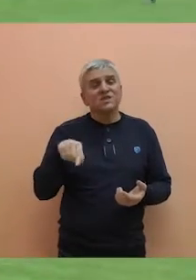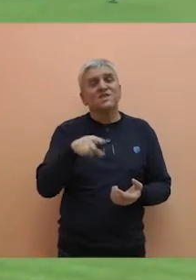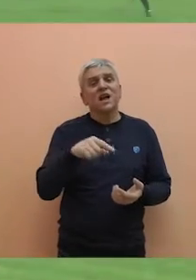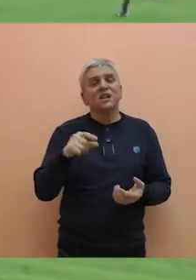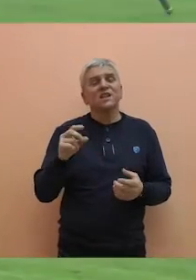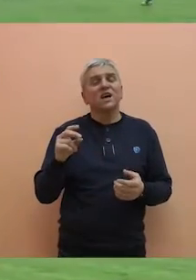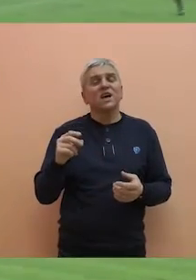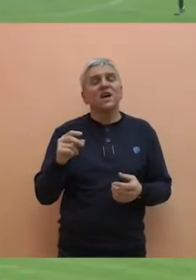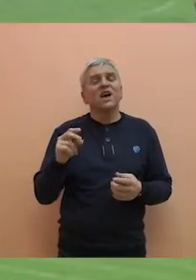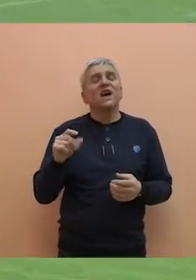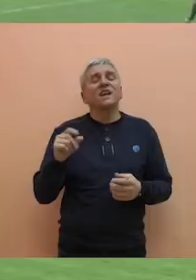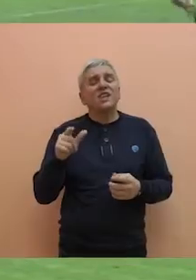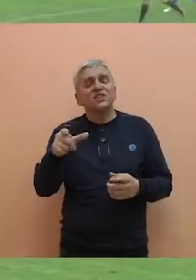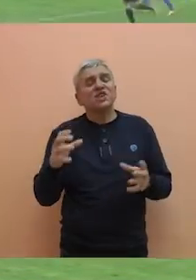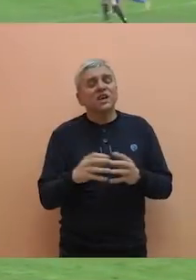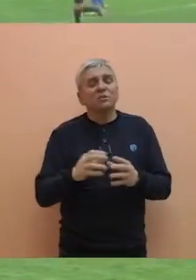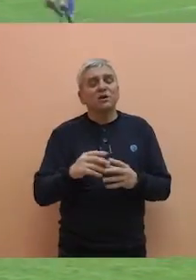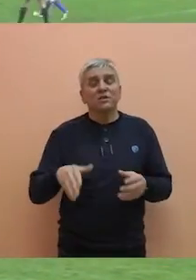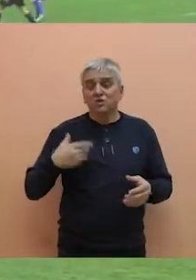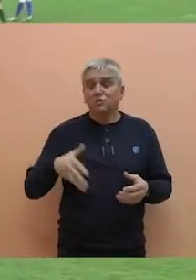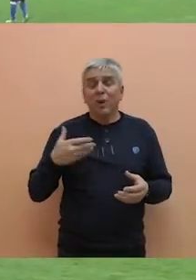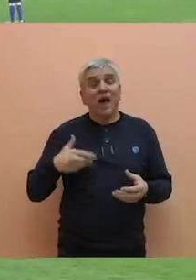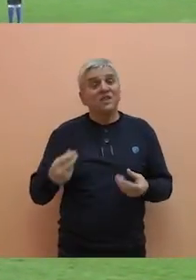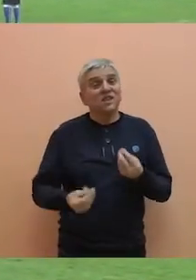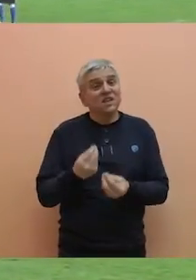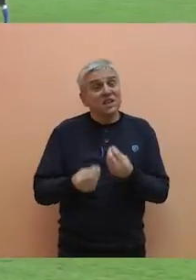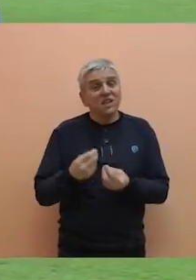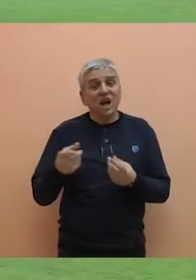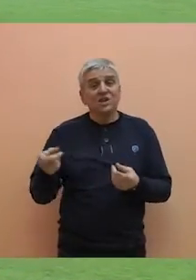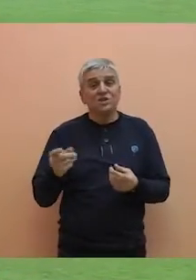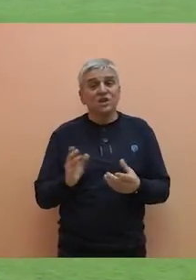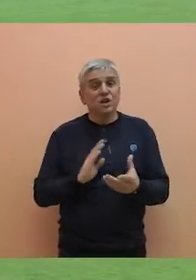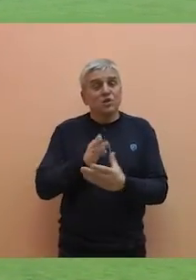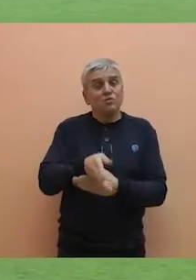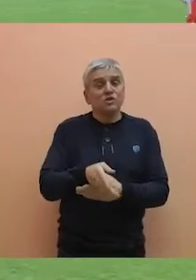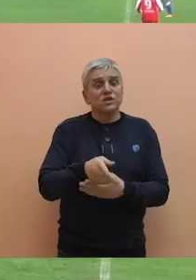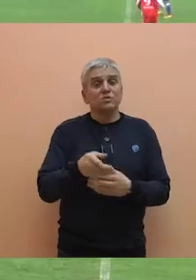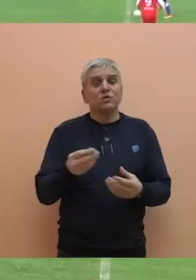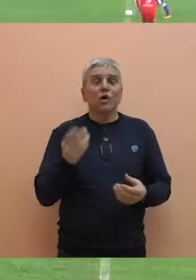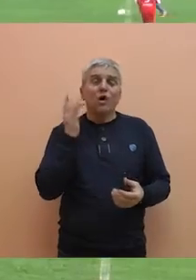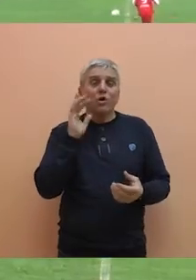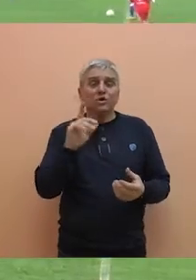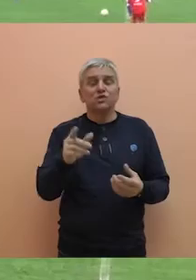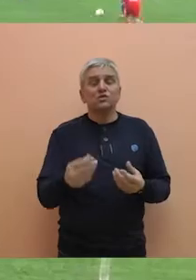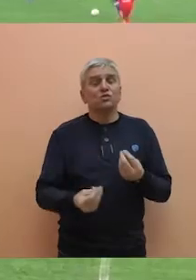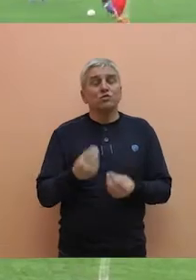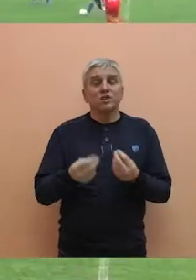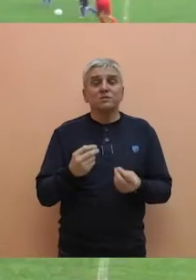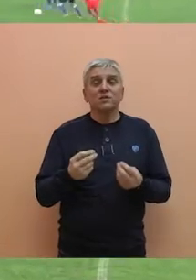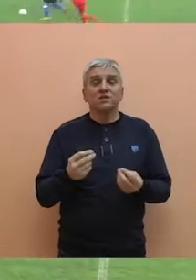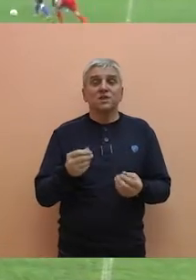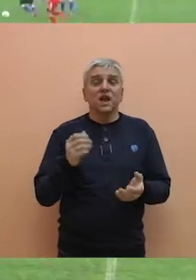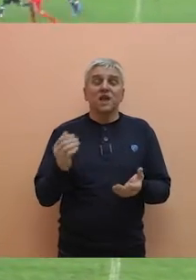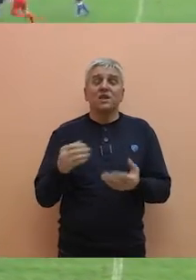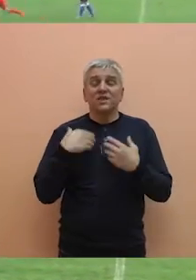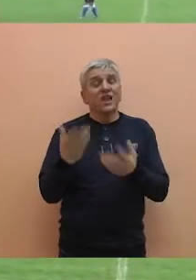da je ekipa radničkog, sastavljena od mlađih igrača, ušli smo sjajno u utakmicu, napravili par šansi i